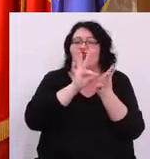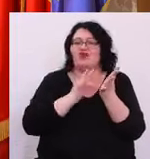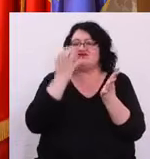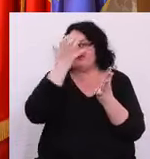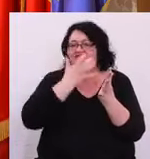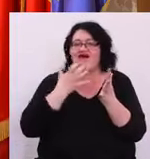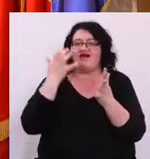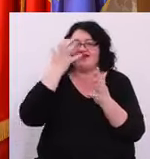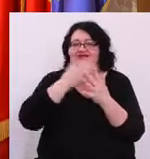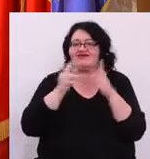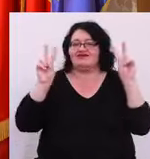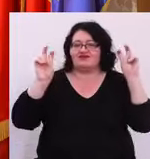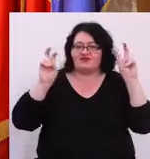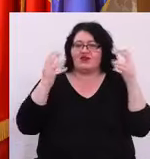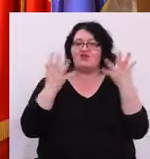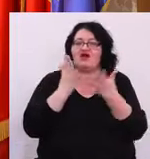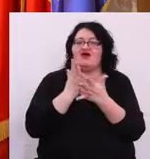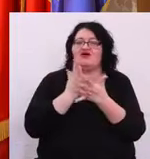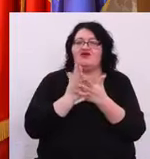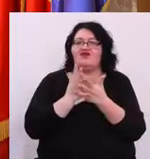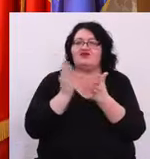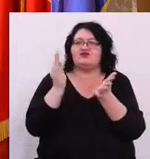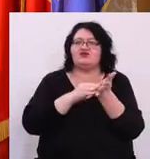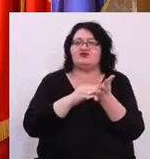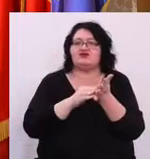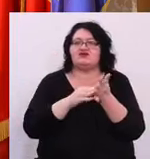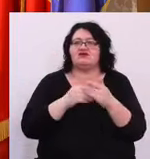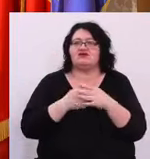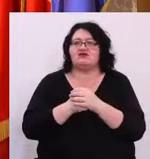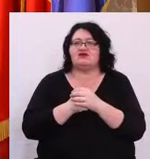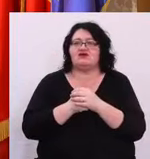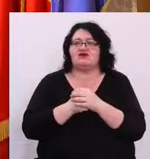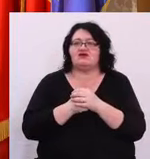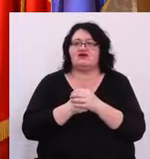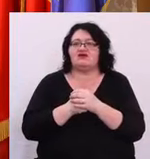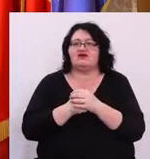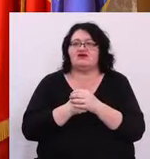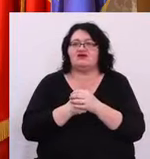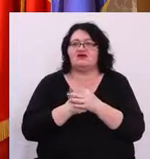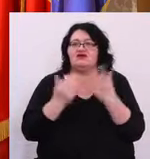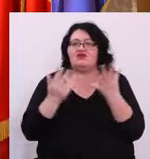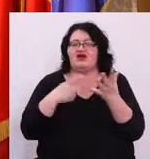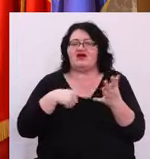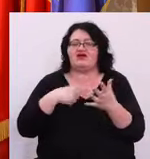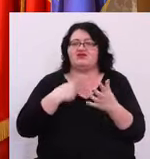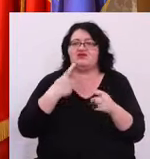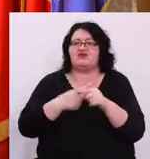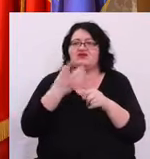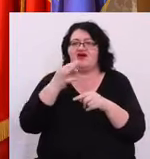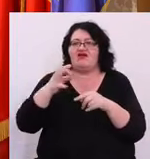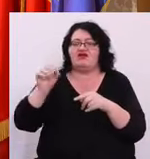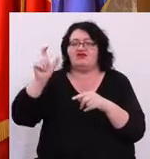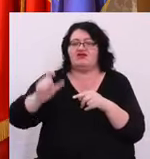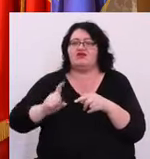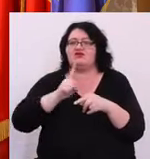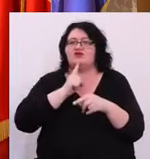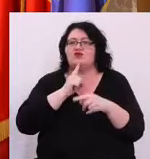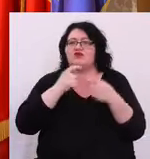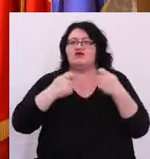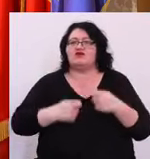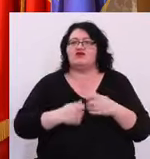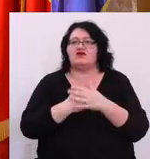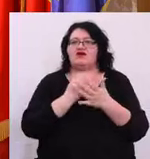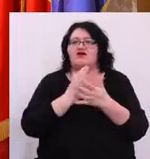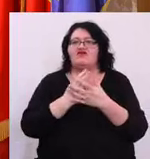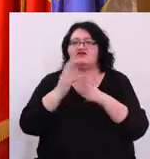neagră pe care a fost printre altele Sau pe care se află printre altele domnul